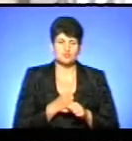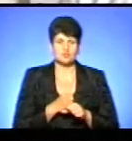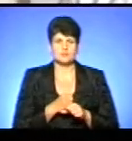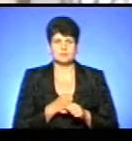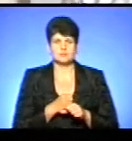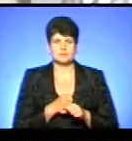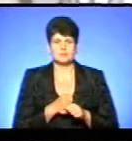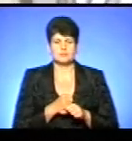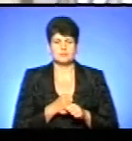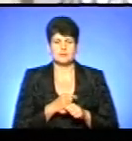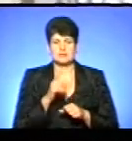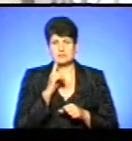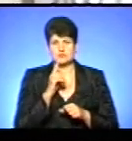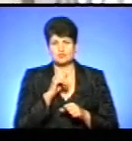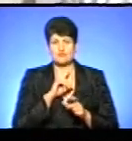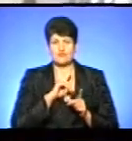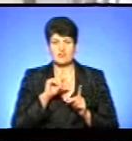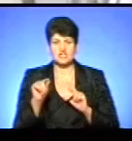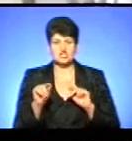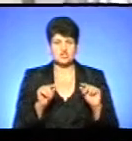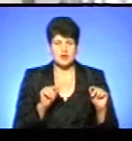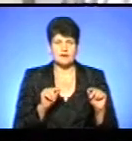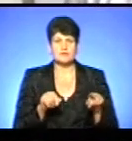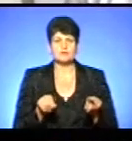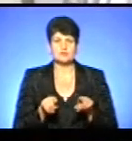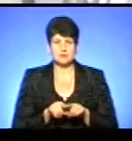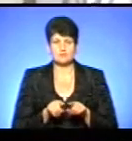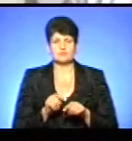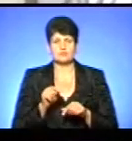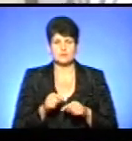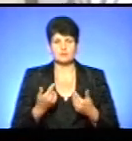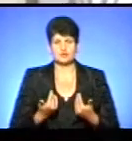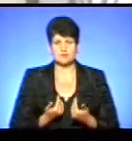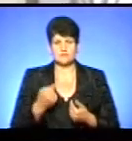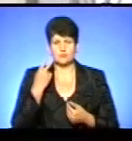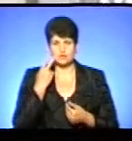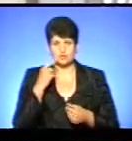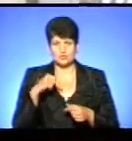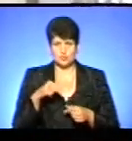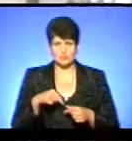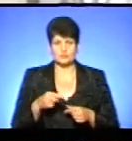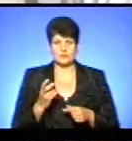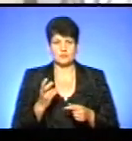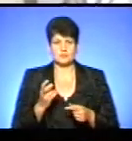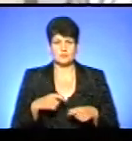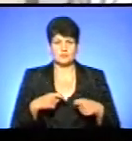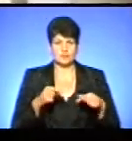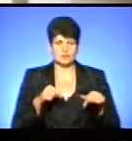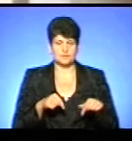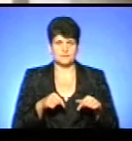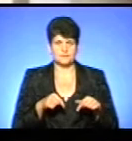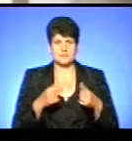тимчасово виїжджає на заробітки, але все рівно вони поживають постійно, вони вже до нас добігають.